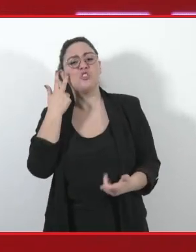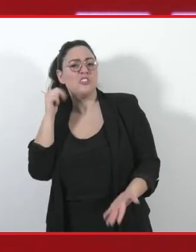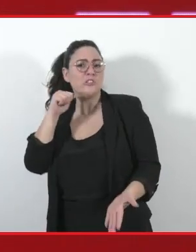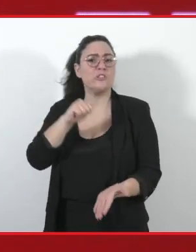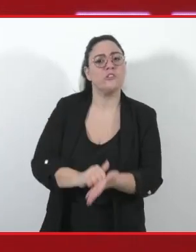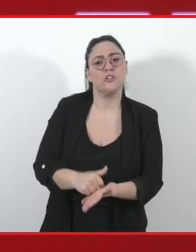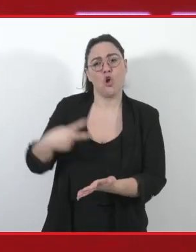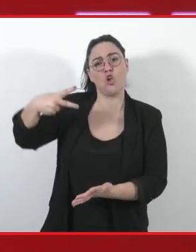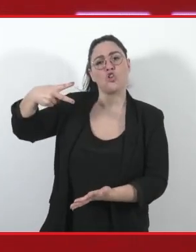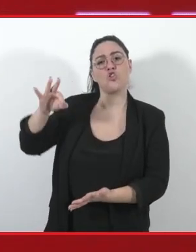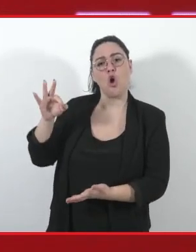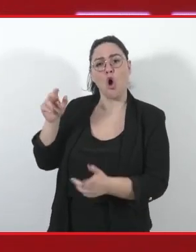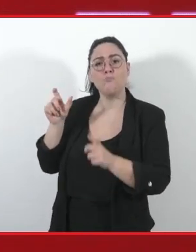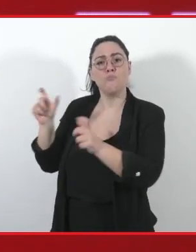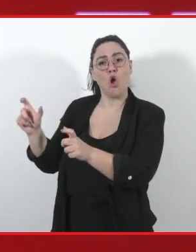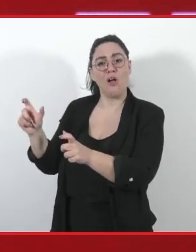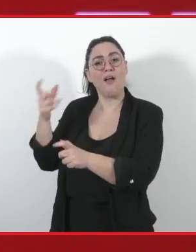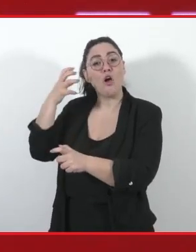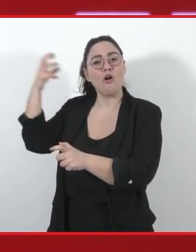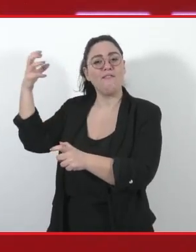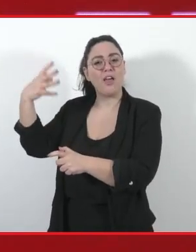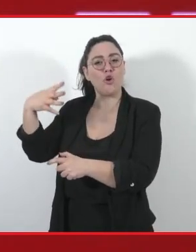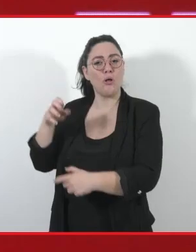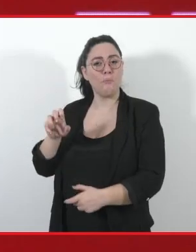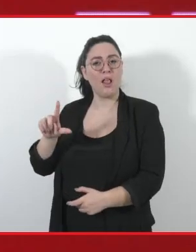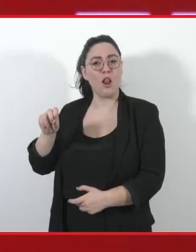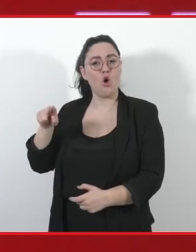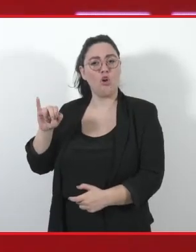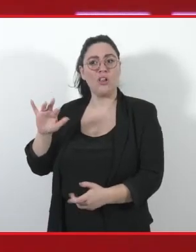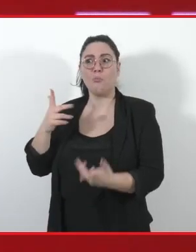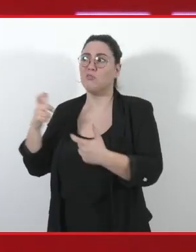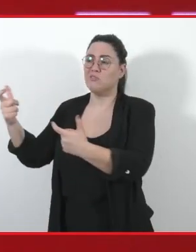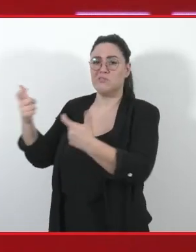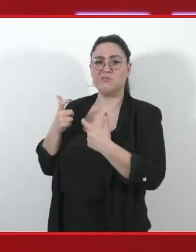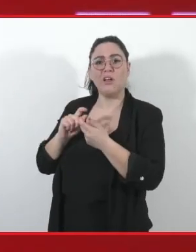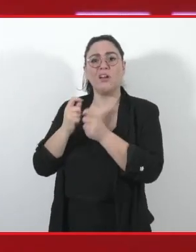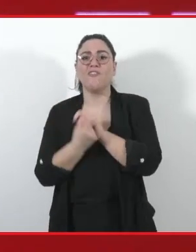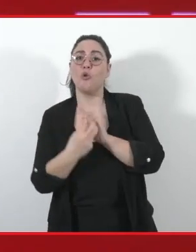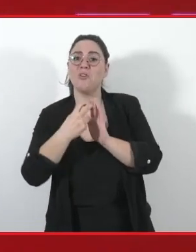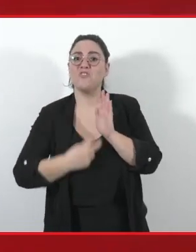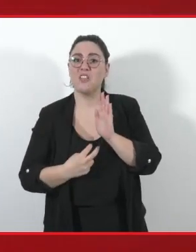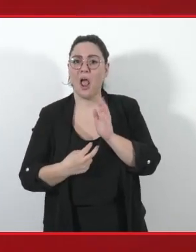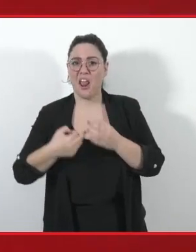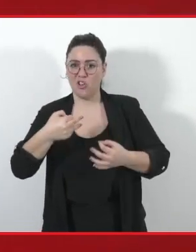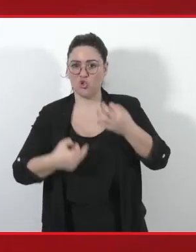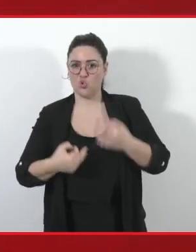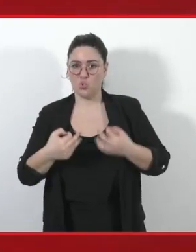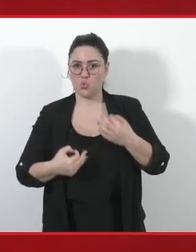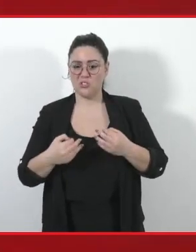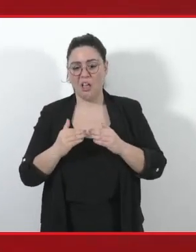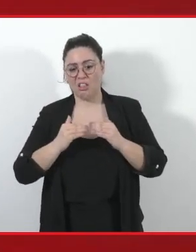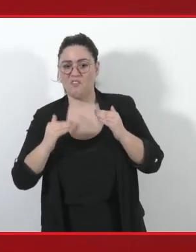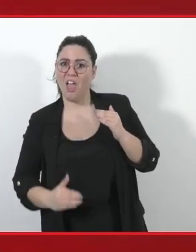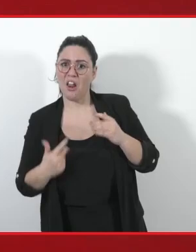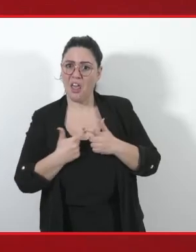no al Governo Meloni che ci impone una riforma fiscale non solo ingiusta e iniqua, ma che sottrae